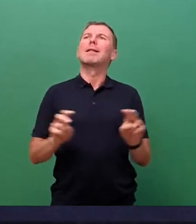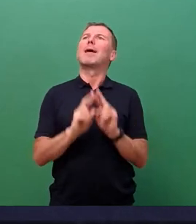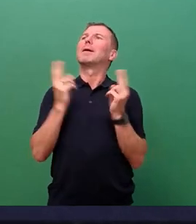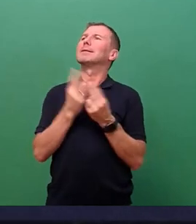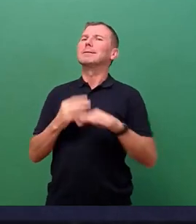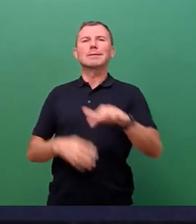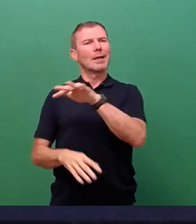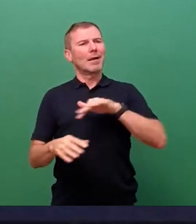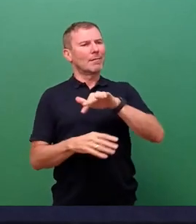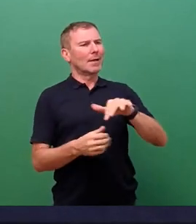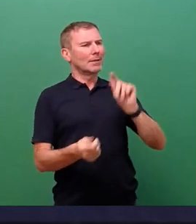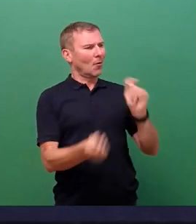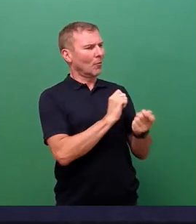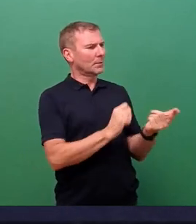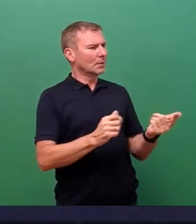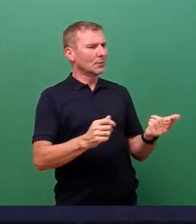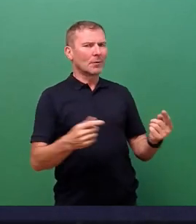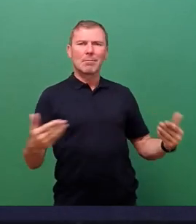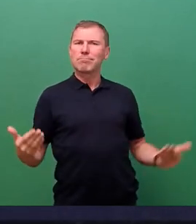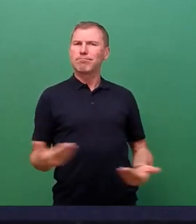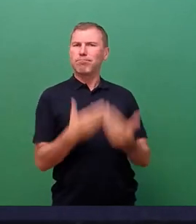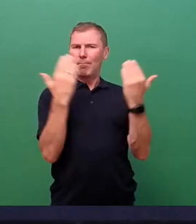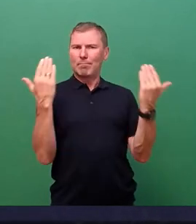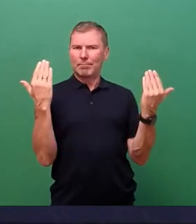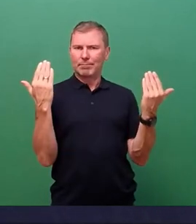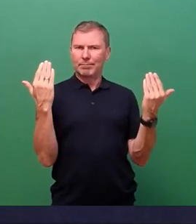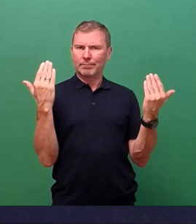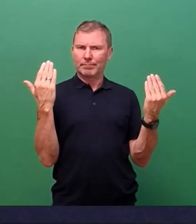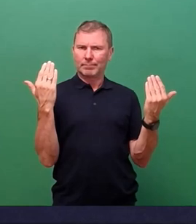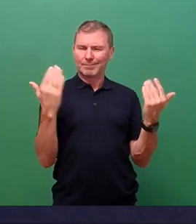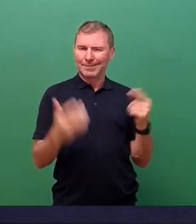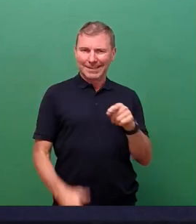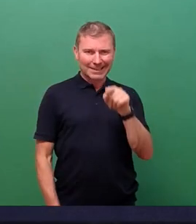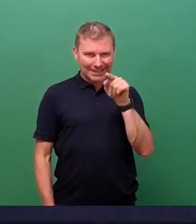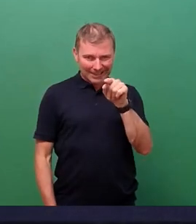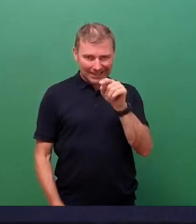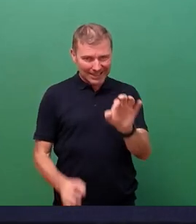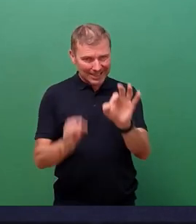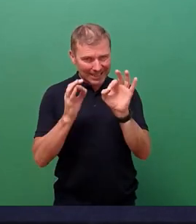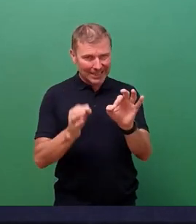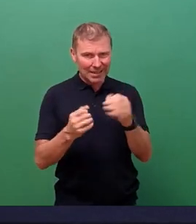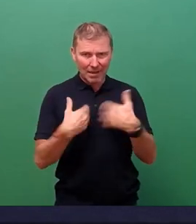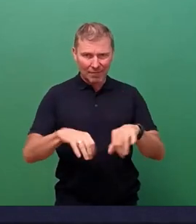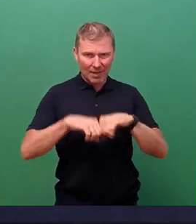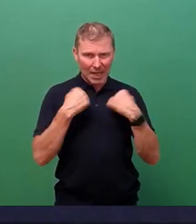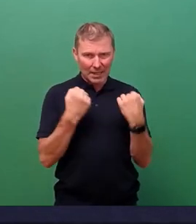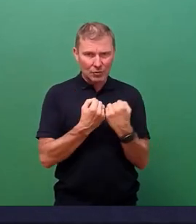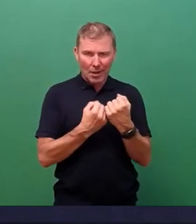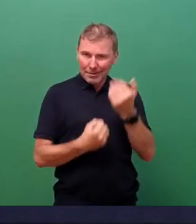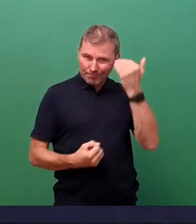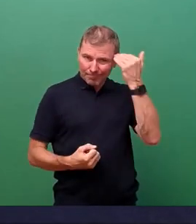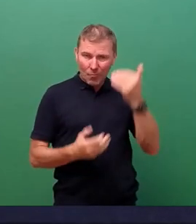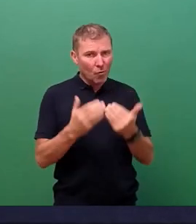Umsetzungssituation vor Ort. Genau auf diese Diskrepanz wurde der Freistaat auch jüngst erneut